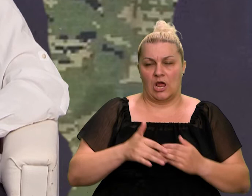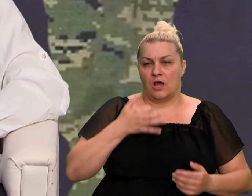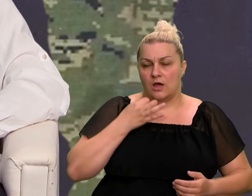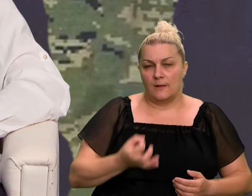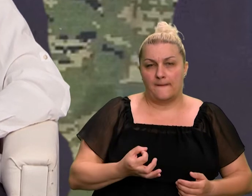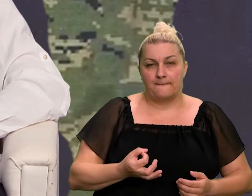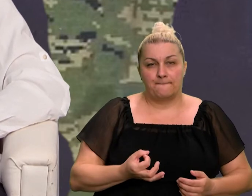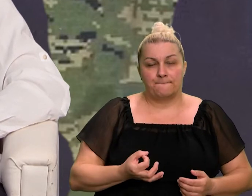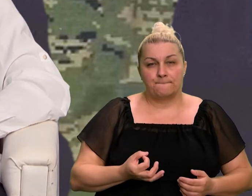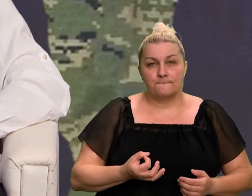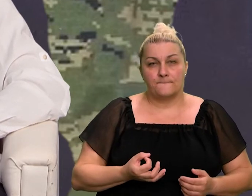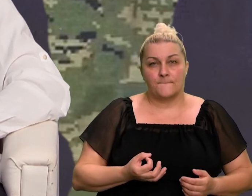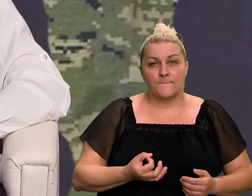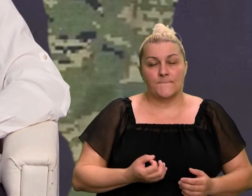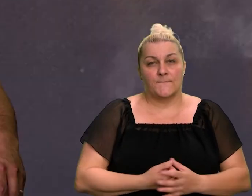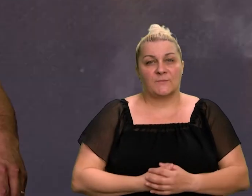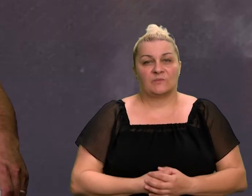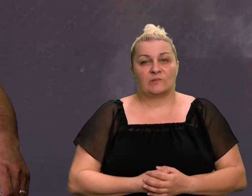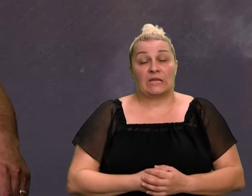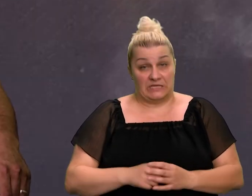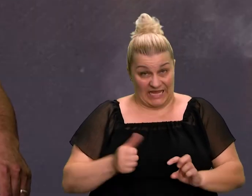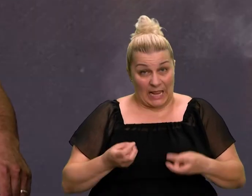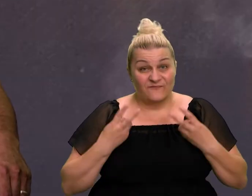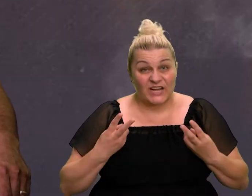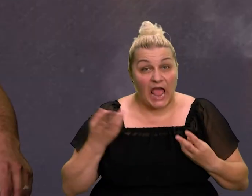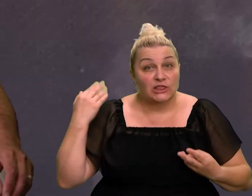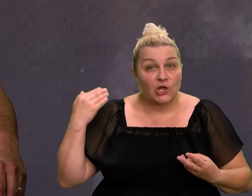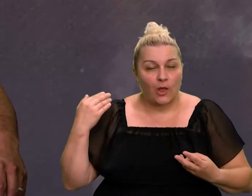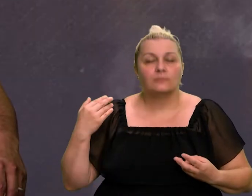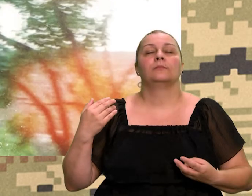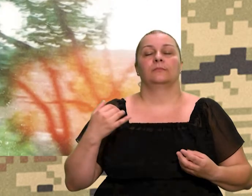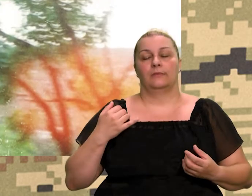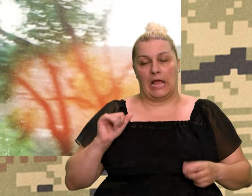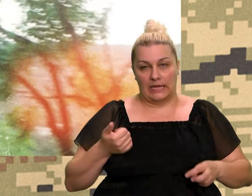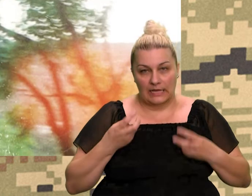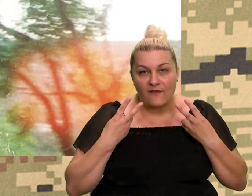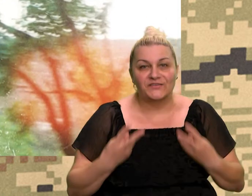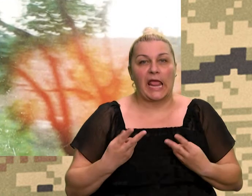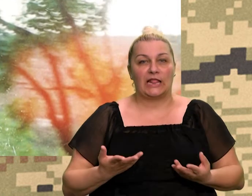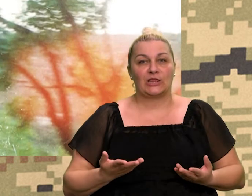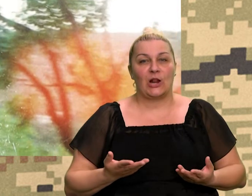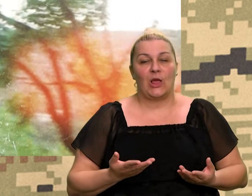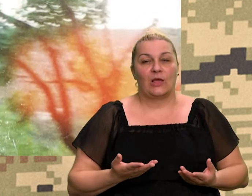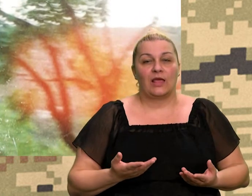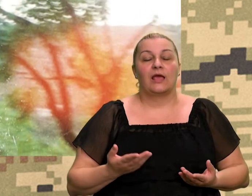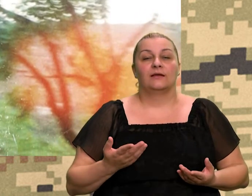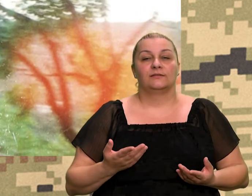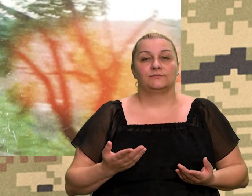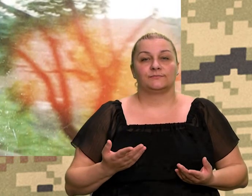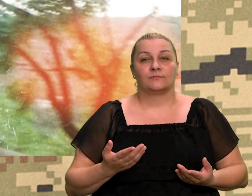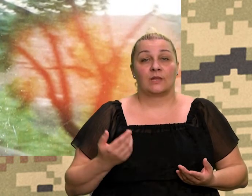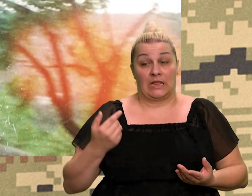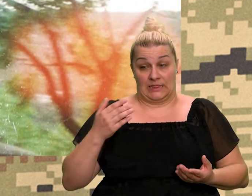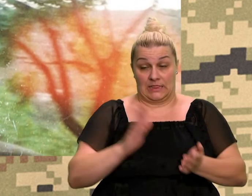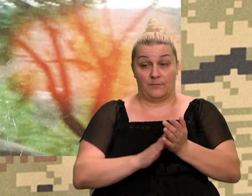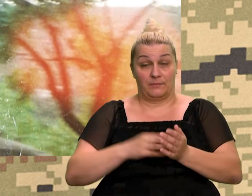Ante, je li vridilo? Vridilo je i više, ja osobno, da nisam sudjelao o domovinskom ratu,